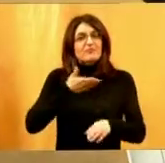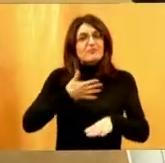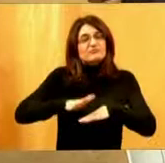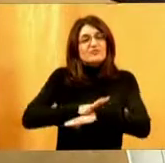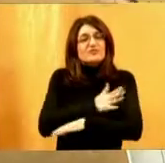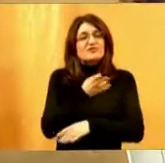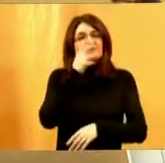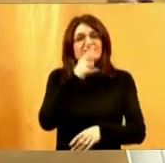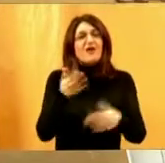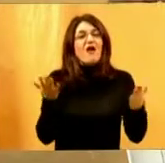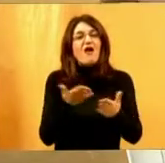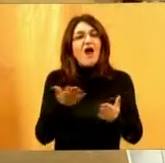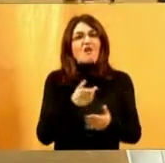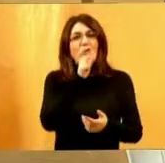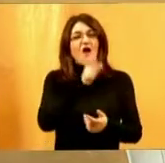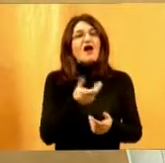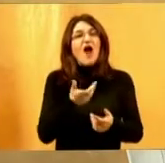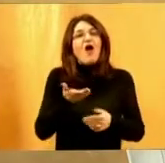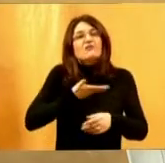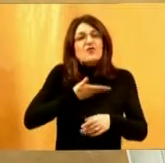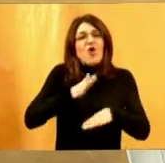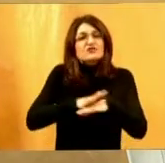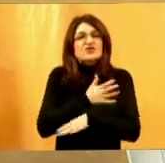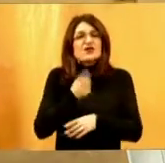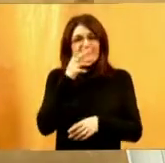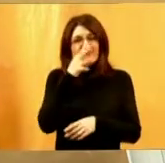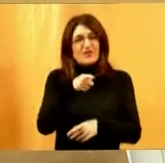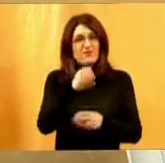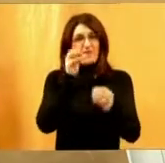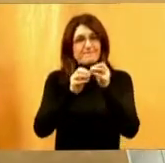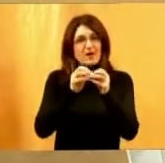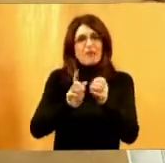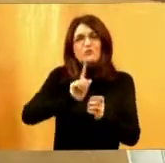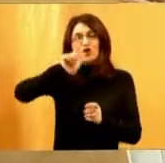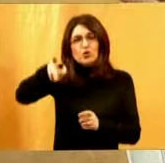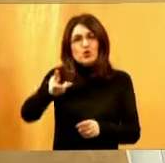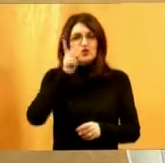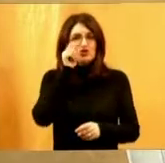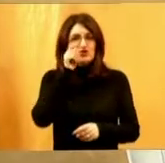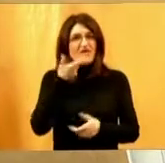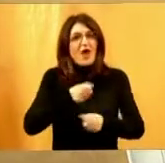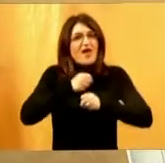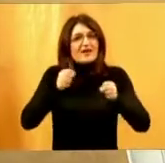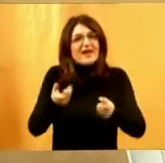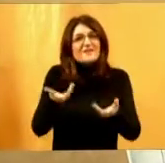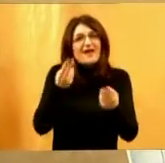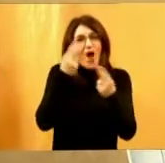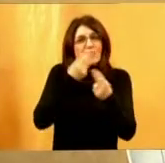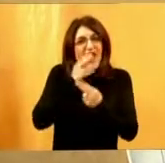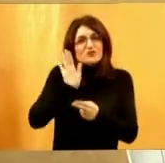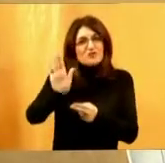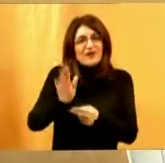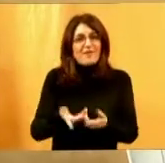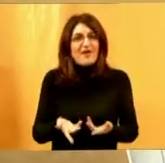vidimo, da u stvari empatijski gledamo neki problem kod drugog čoveka. točno. Empatiju da razvijemo. A možemo razvijemo kad